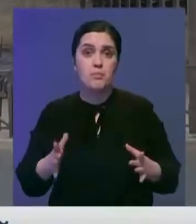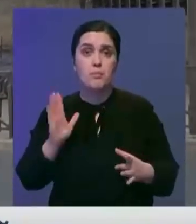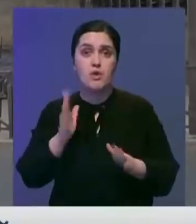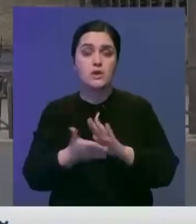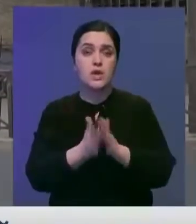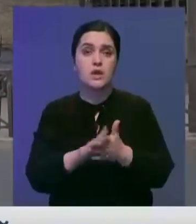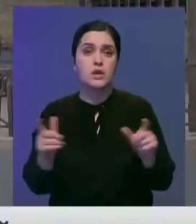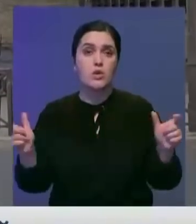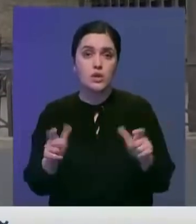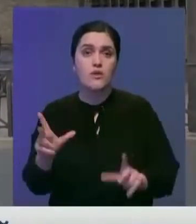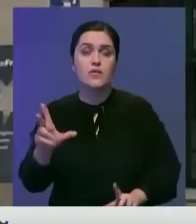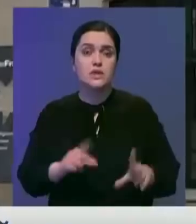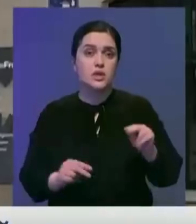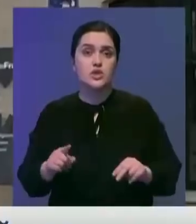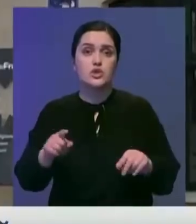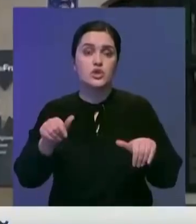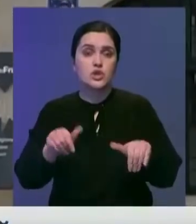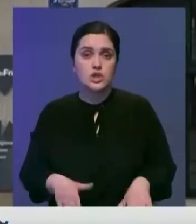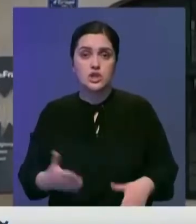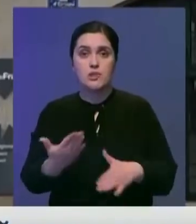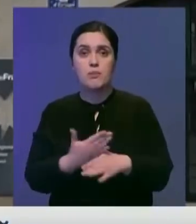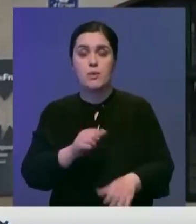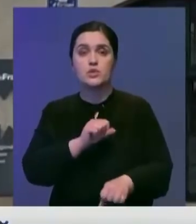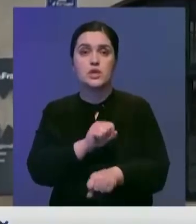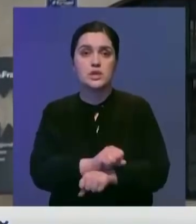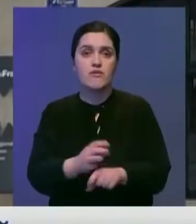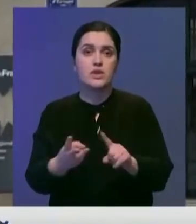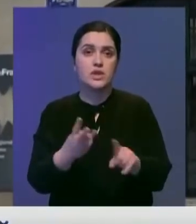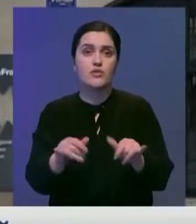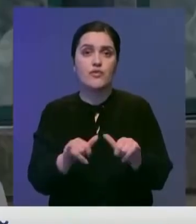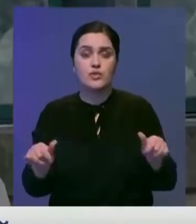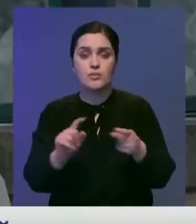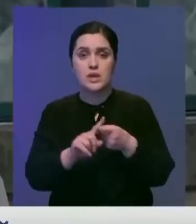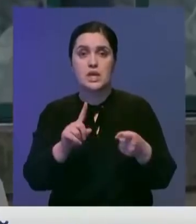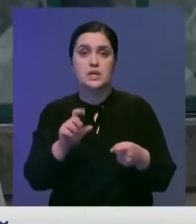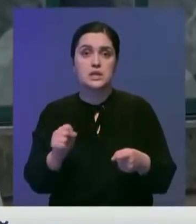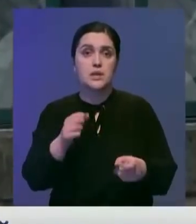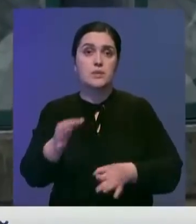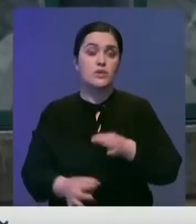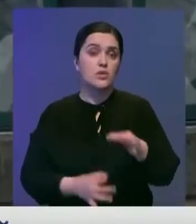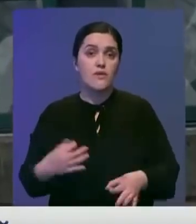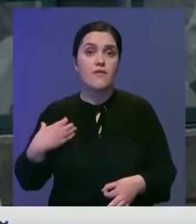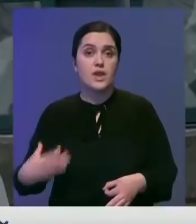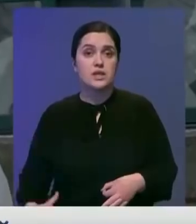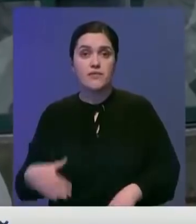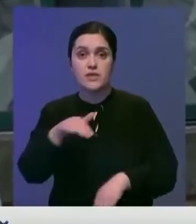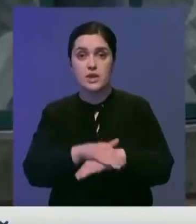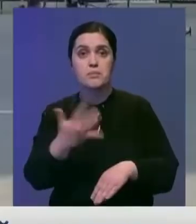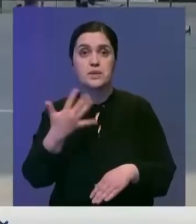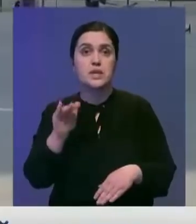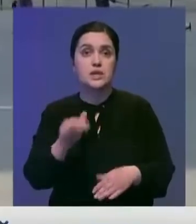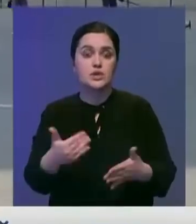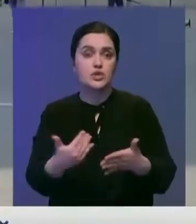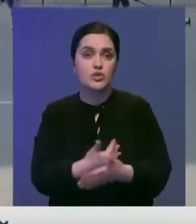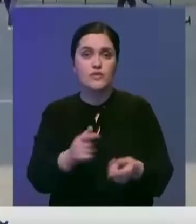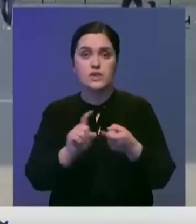пройдут в условиях локдауна. Власти надеются, что это решение поможет остановить третью волну эпидемии. За последние сутки во Франции выявлено